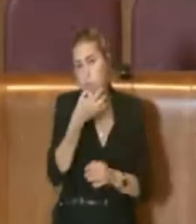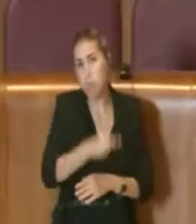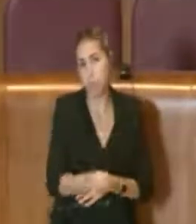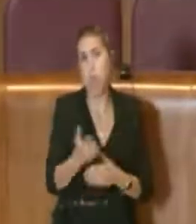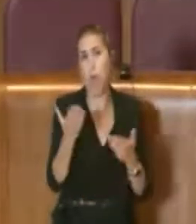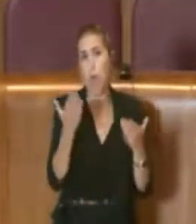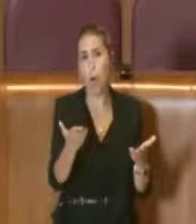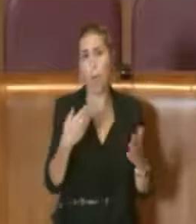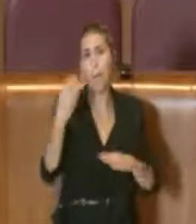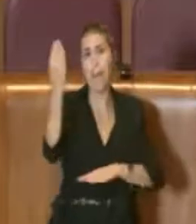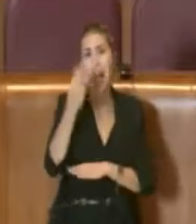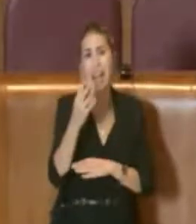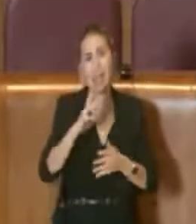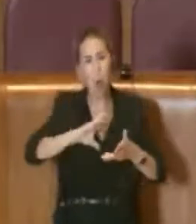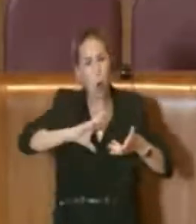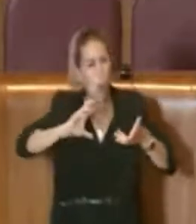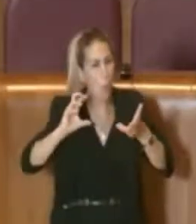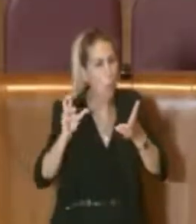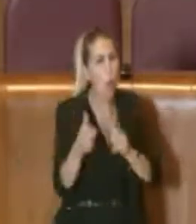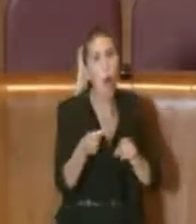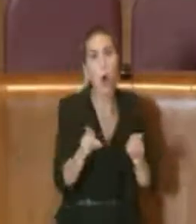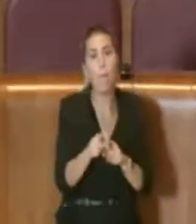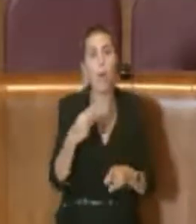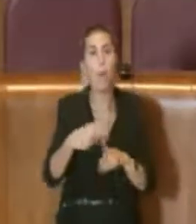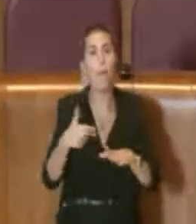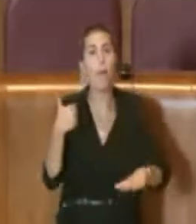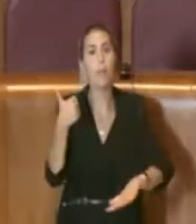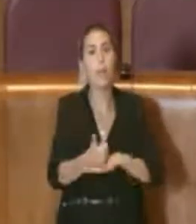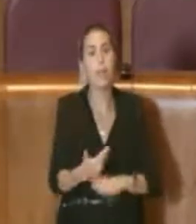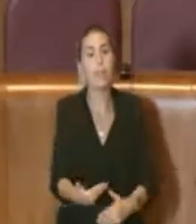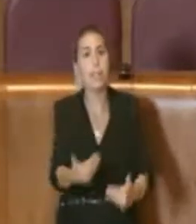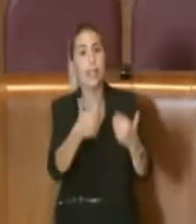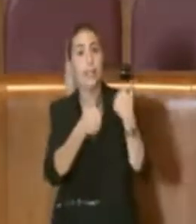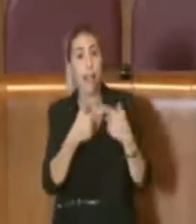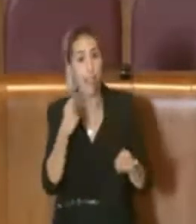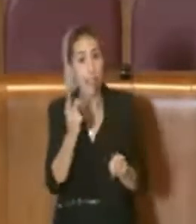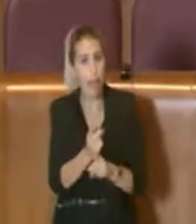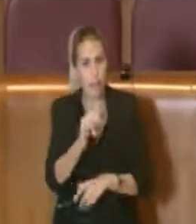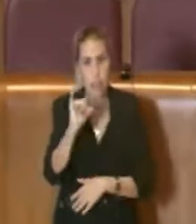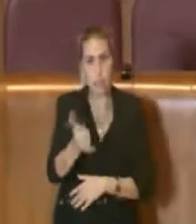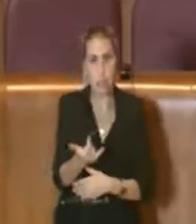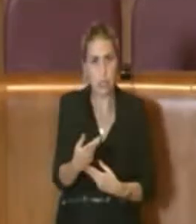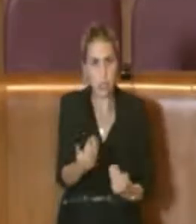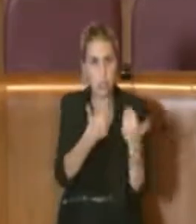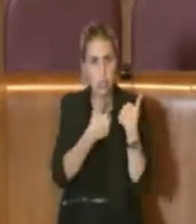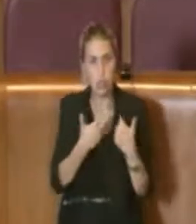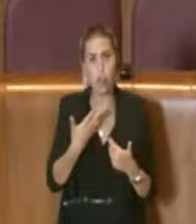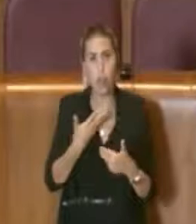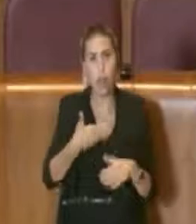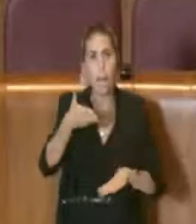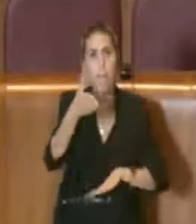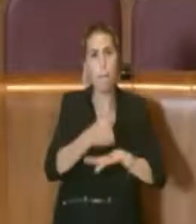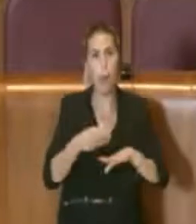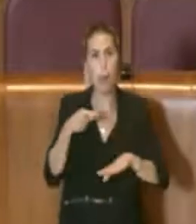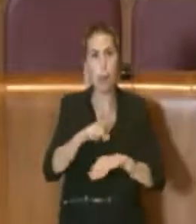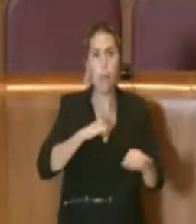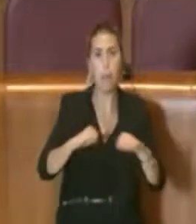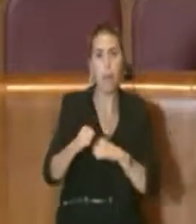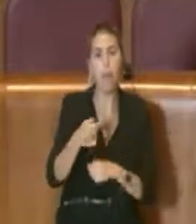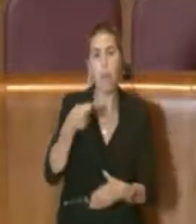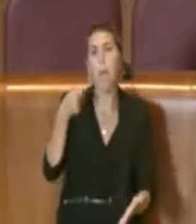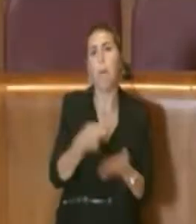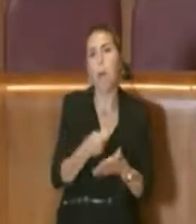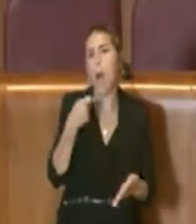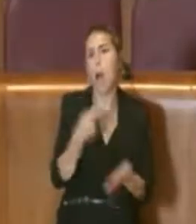ente molto complesso. Quindi l'assunzione di impegni, sì, c'è stata l'assunzione di impegni da parte di questa amministrazione e ne abbiamo